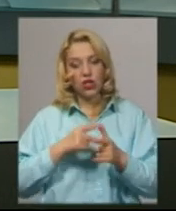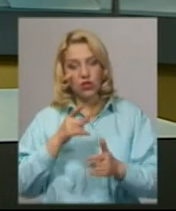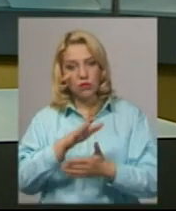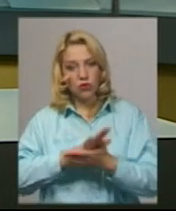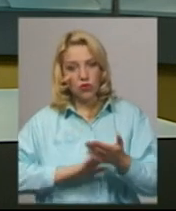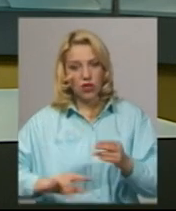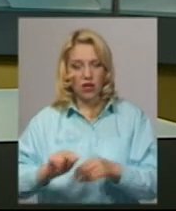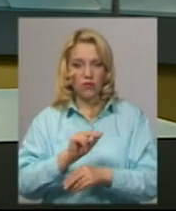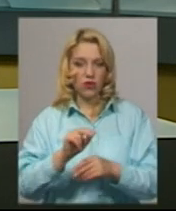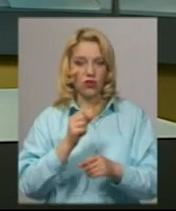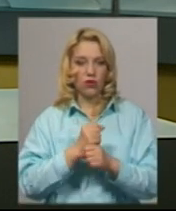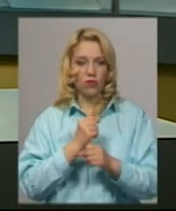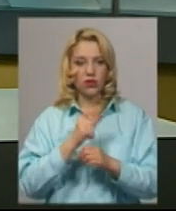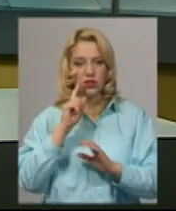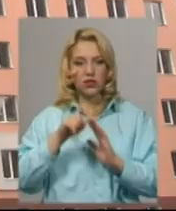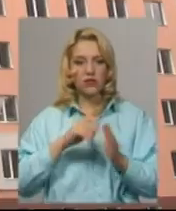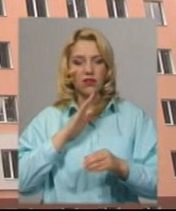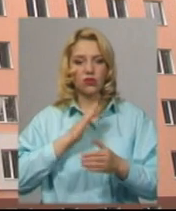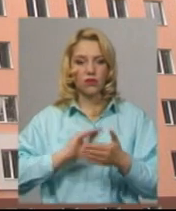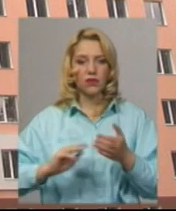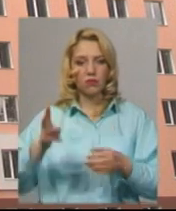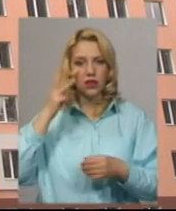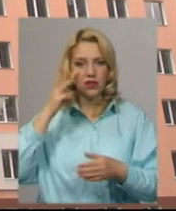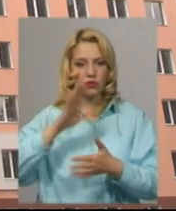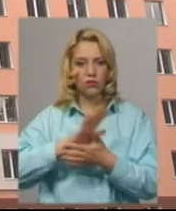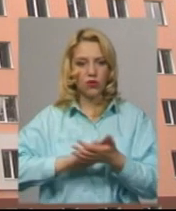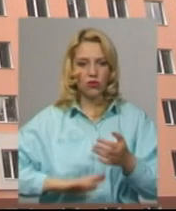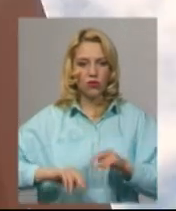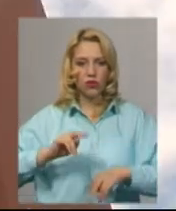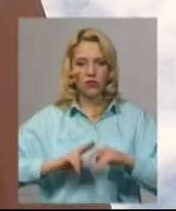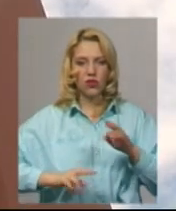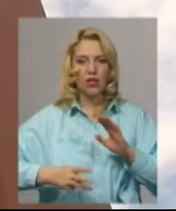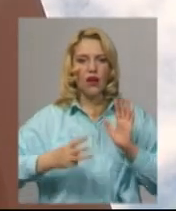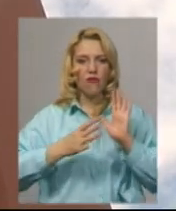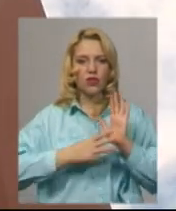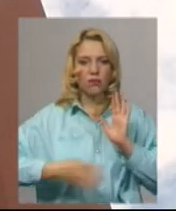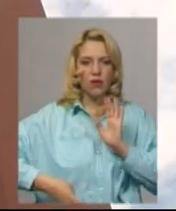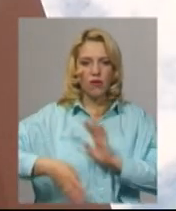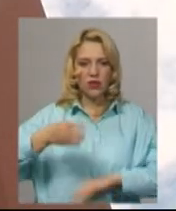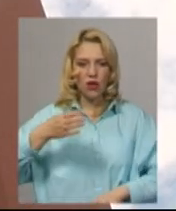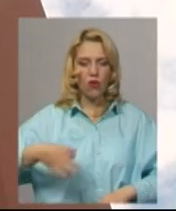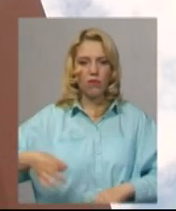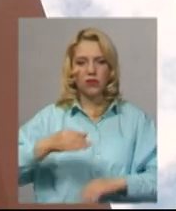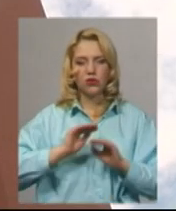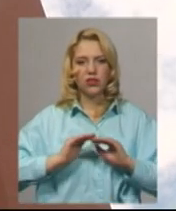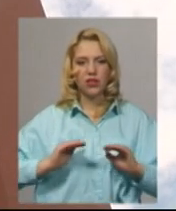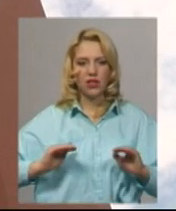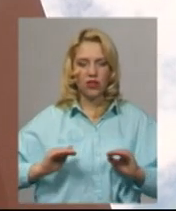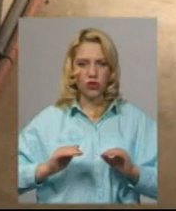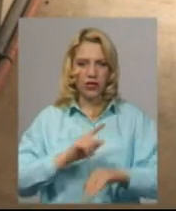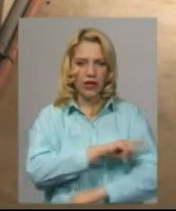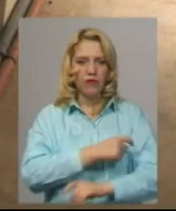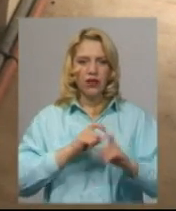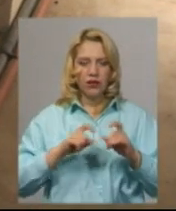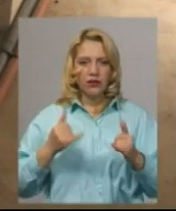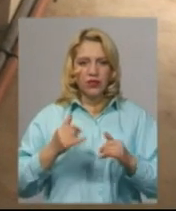дізнавалася Анастасія Збродова. У Хмельницькому продовжують будівництво восьмиповерхової обласної дитячої лікарні. Наразі тривають